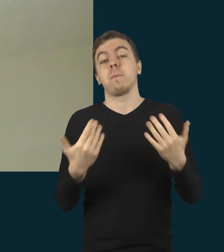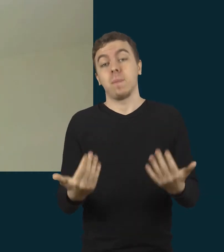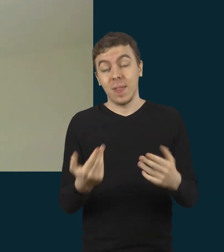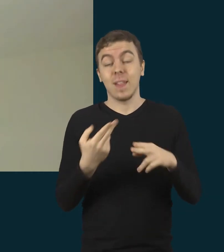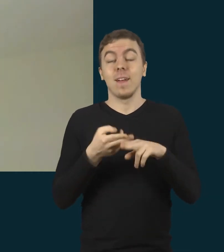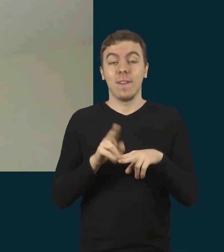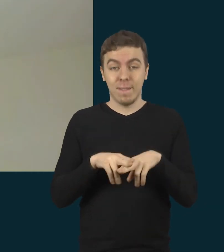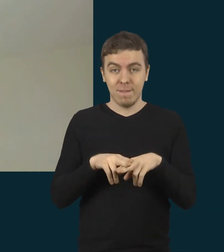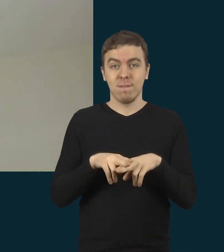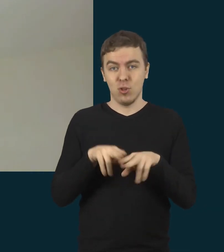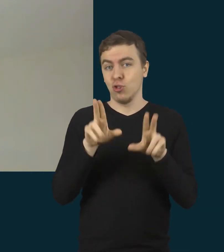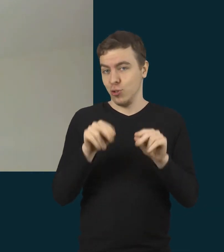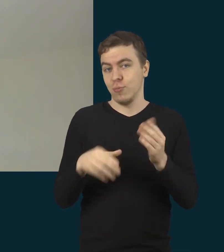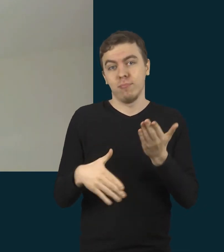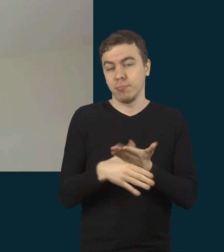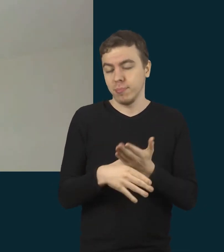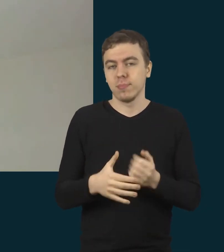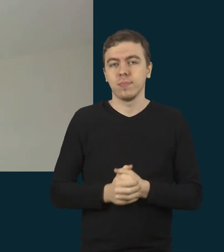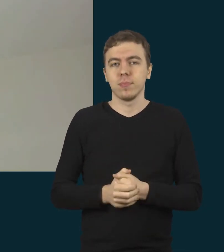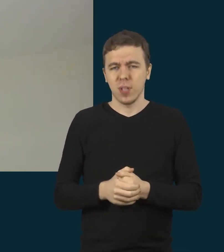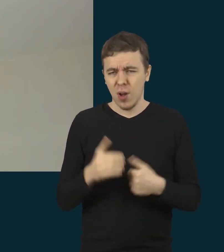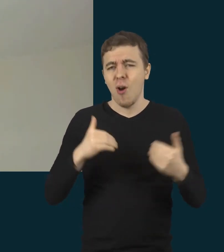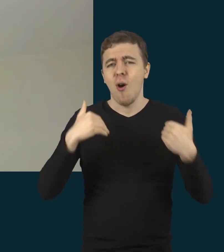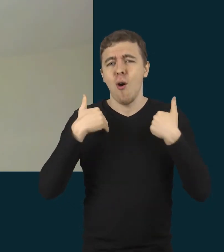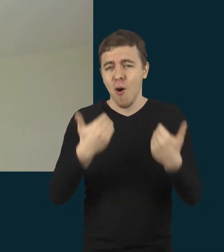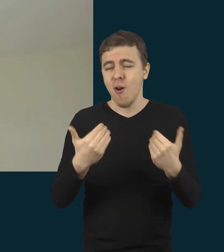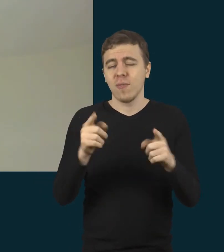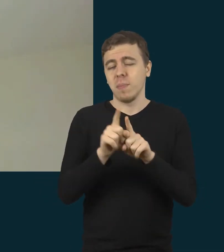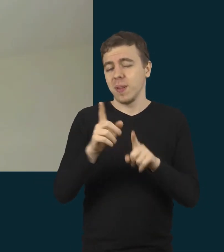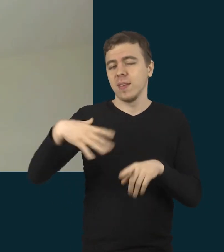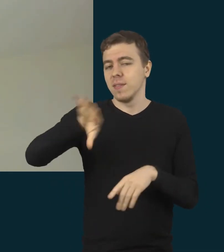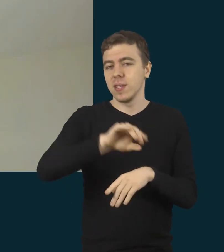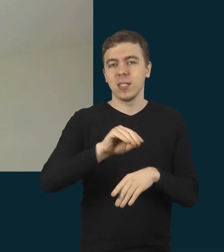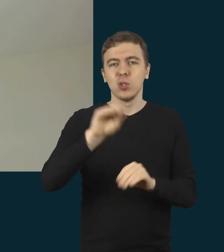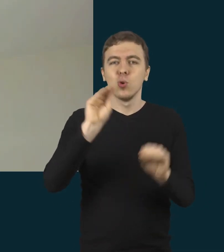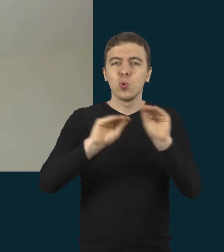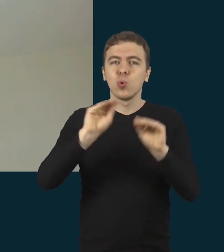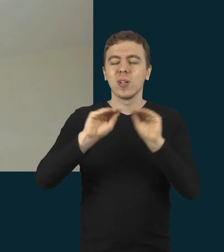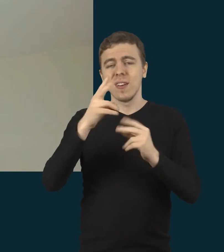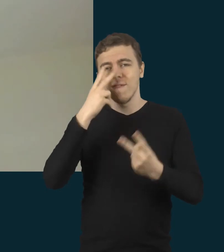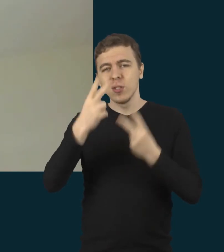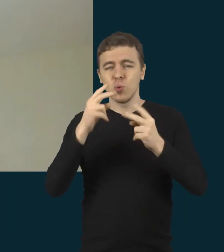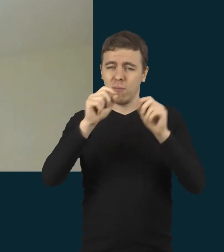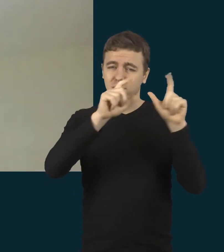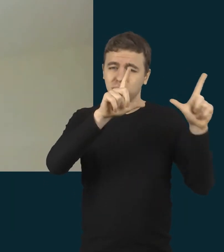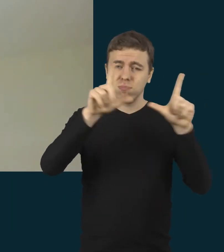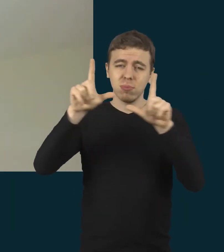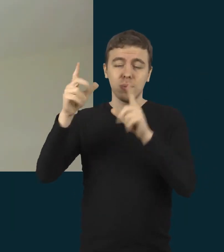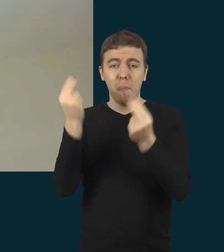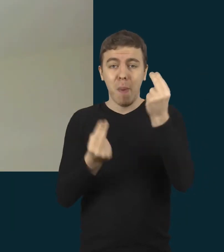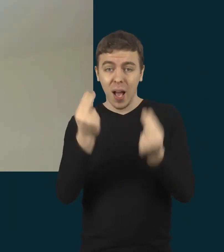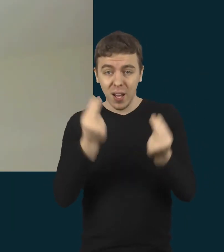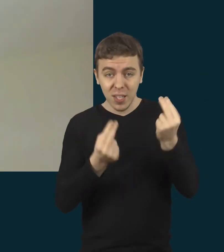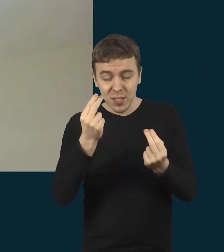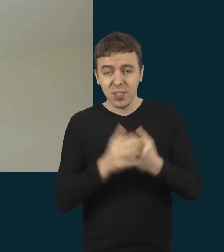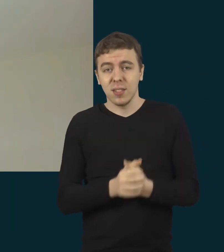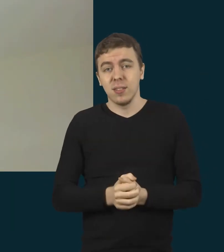tikrųjų ir ragintume kurti tas vizualizuotas pasakas. Šiaus matote irgi